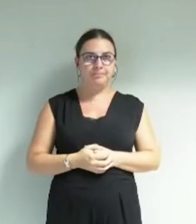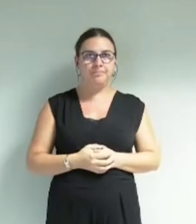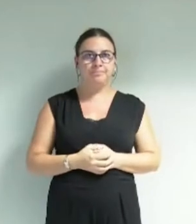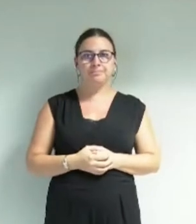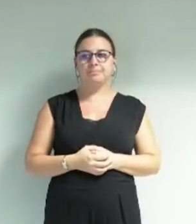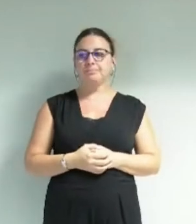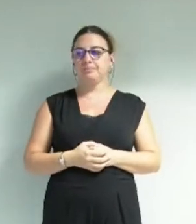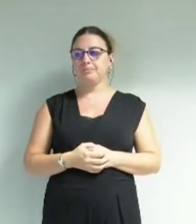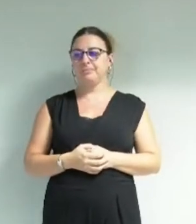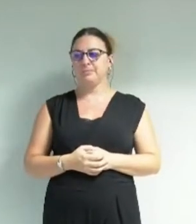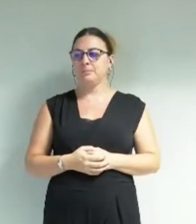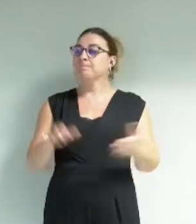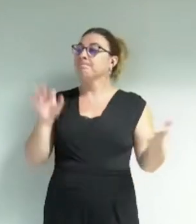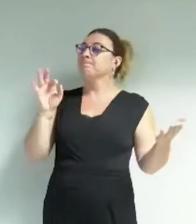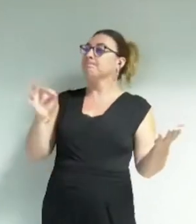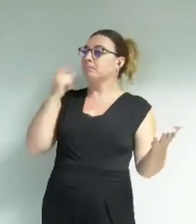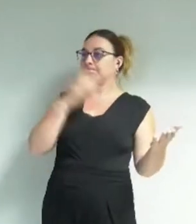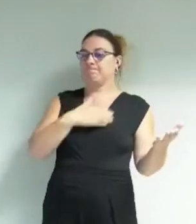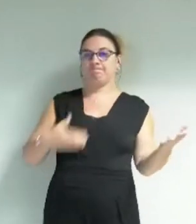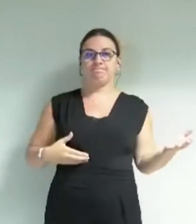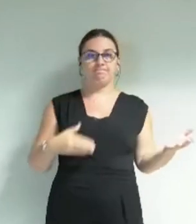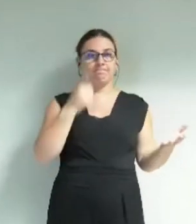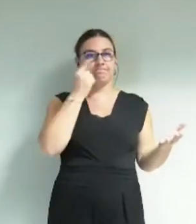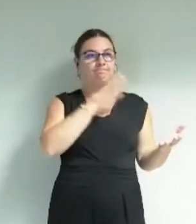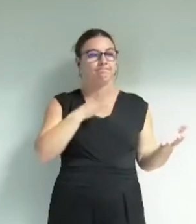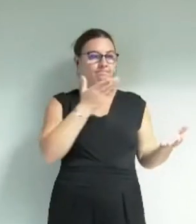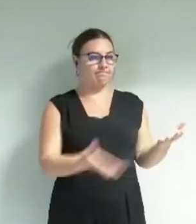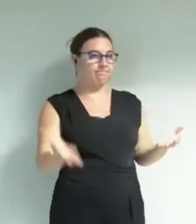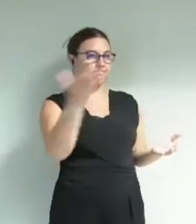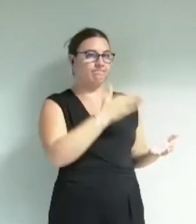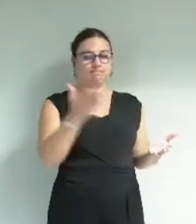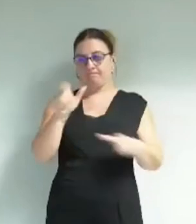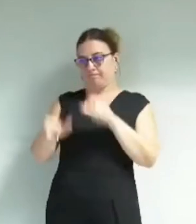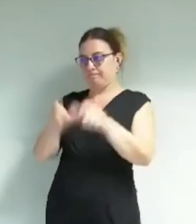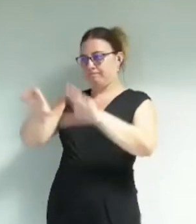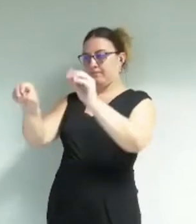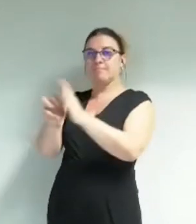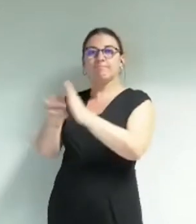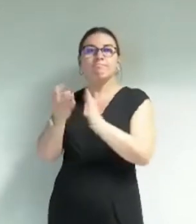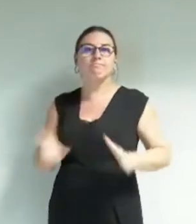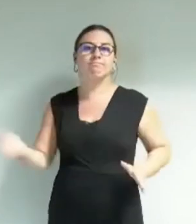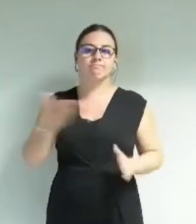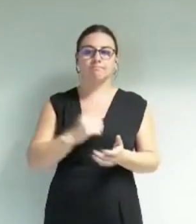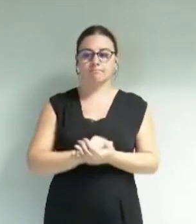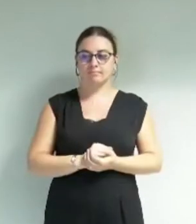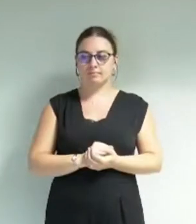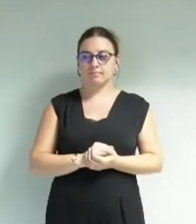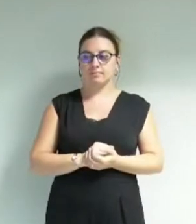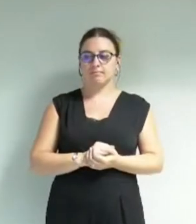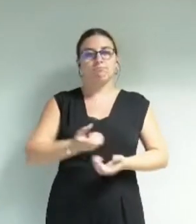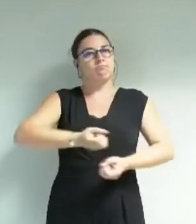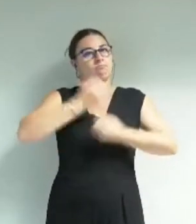Oui. M. le maire, Mme Boer, les élus, chères grenobloises et grenoblois. Avant de commencer mon